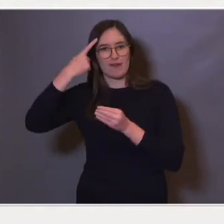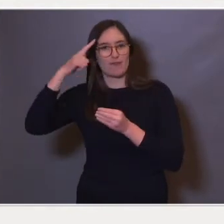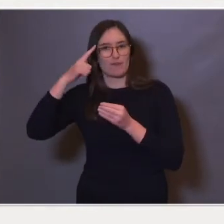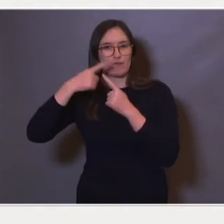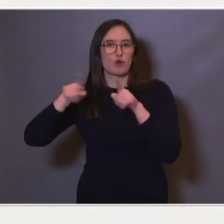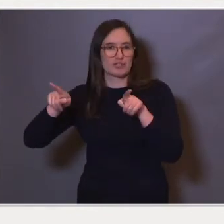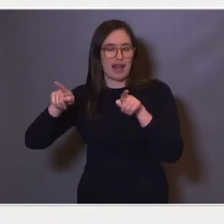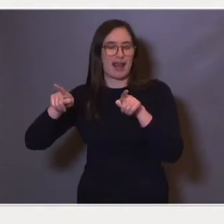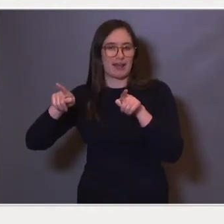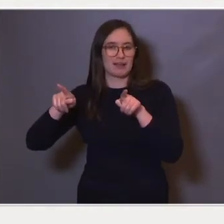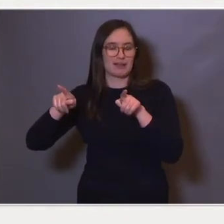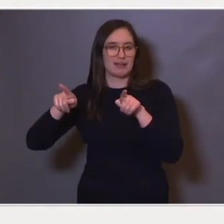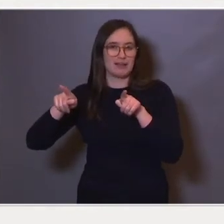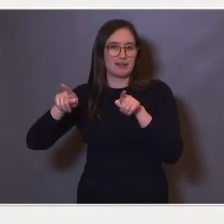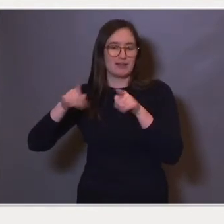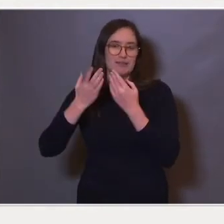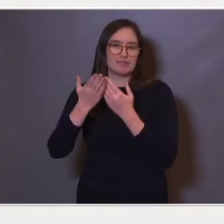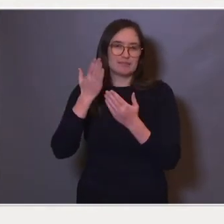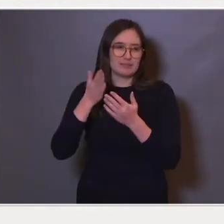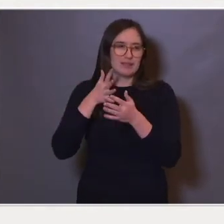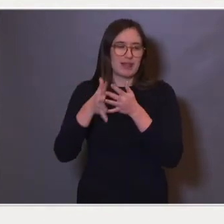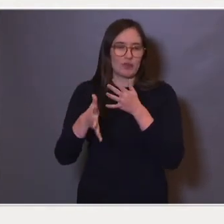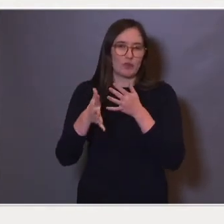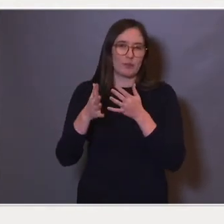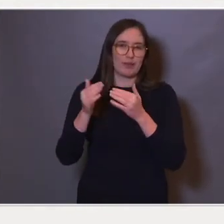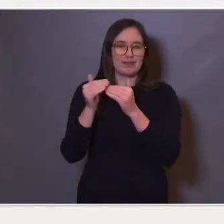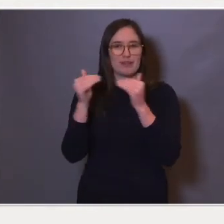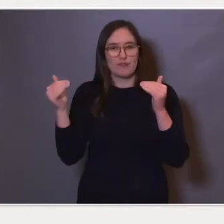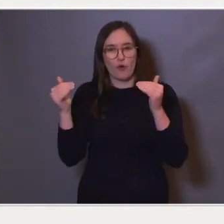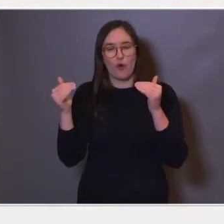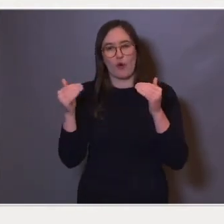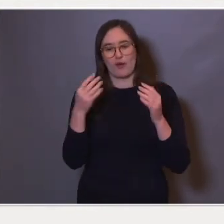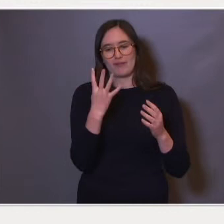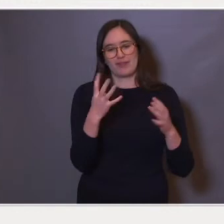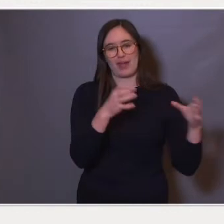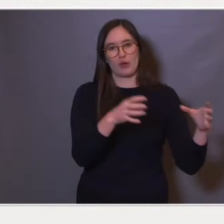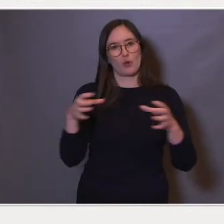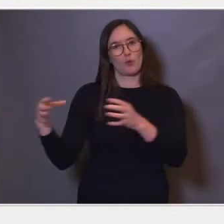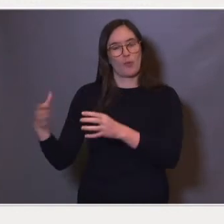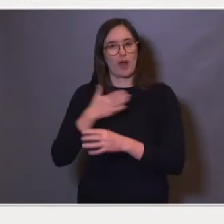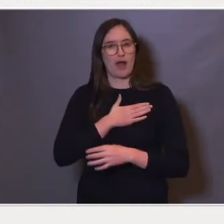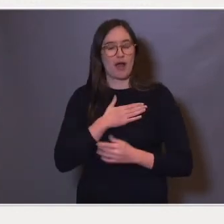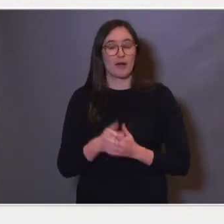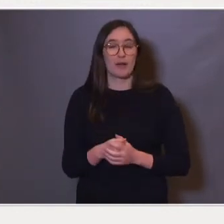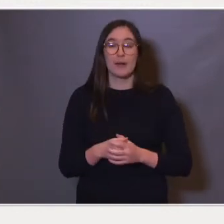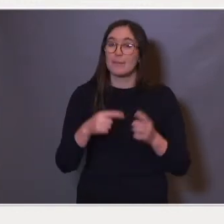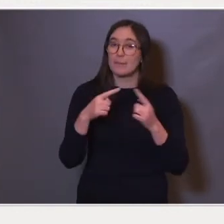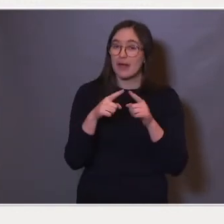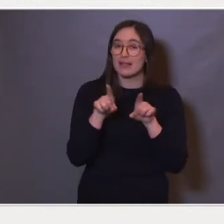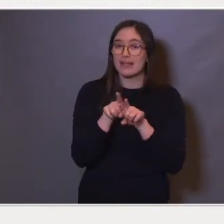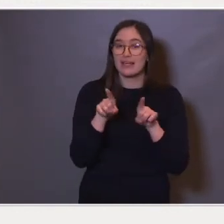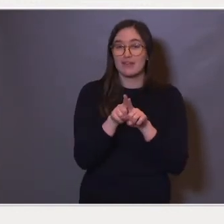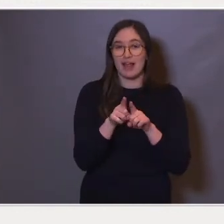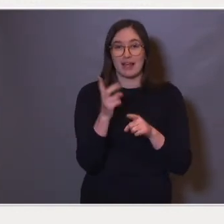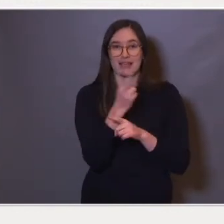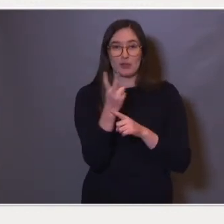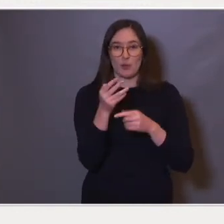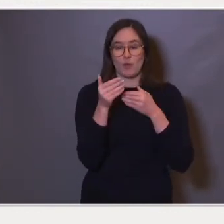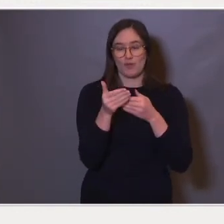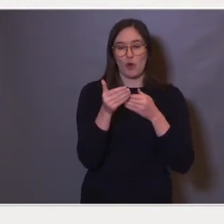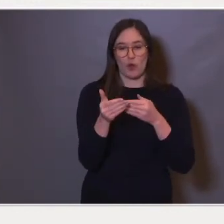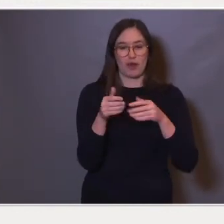viser seg i forskjellene i nivå mellom disse fire grupperne. Men de samspiller de to forholdene.